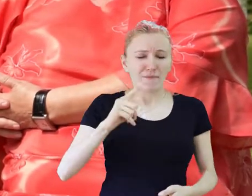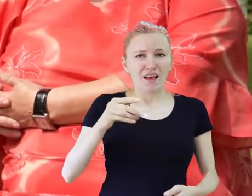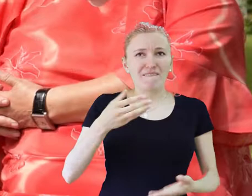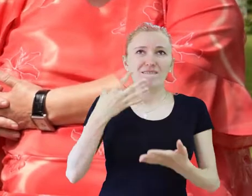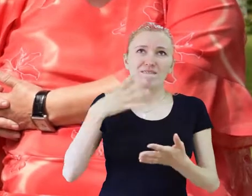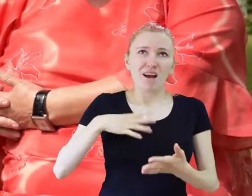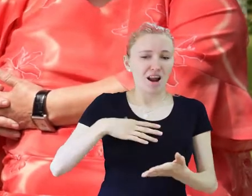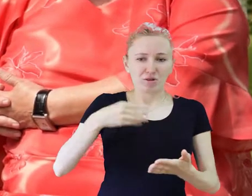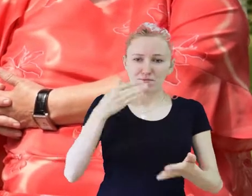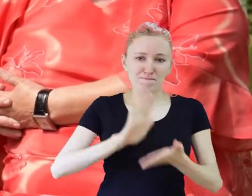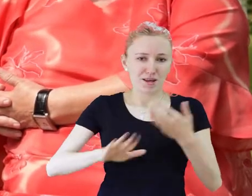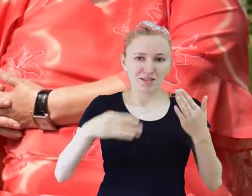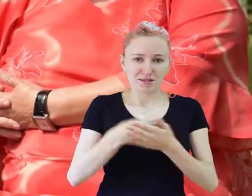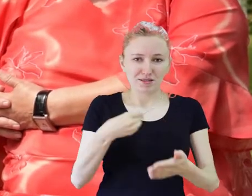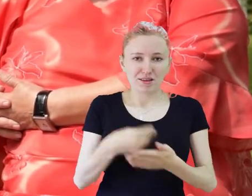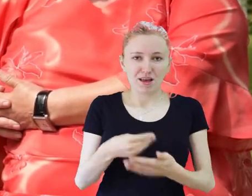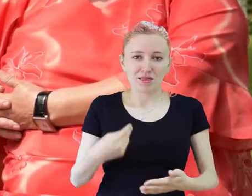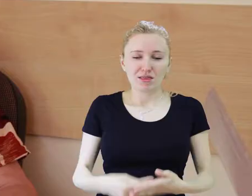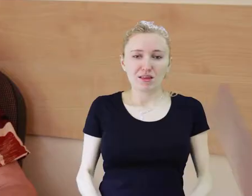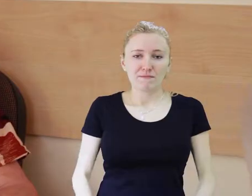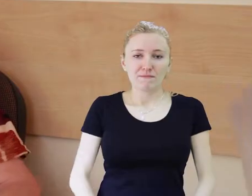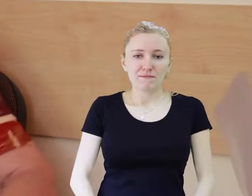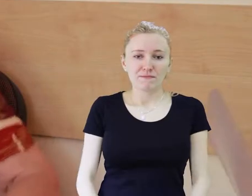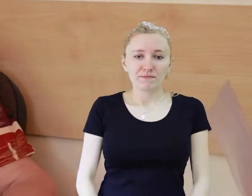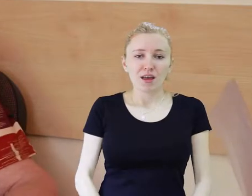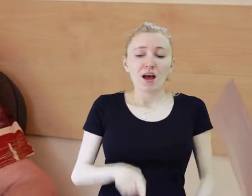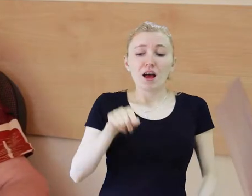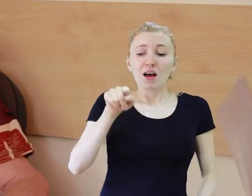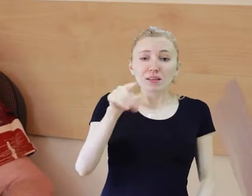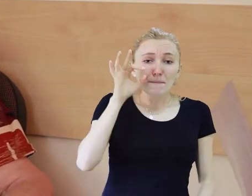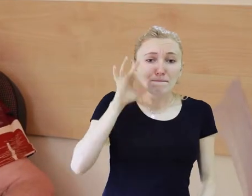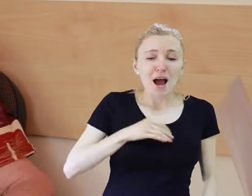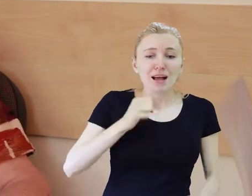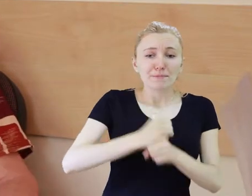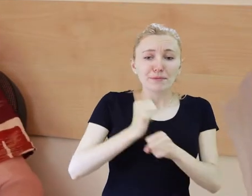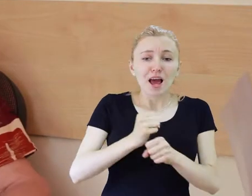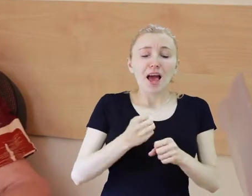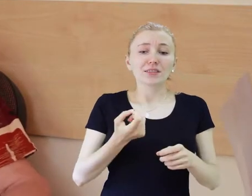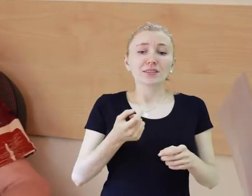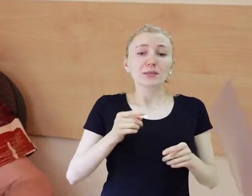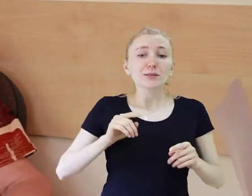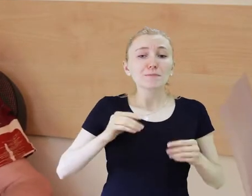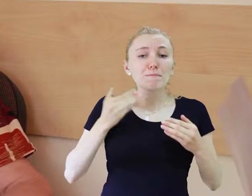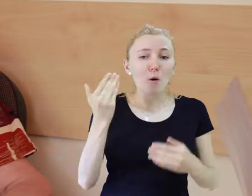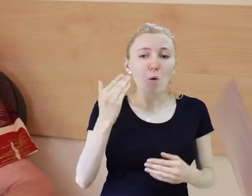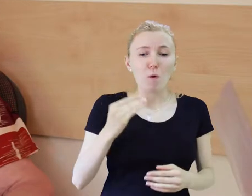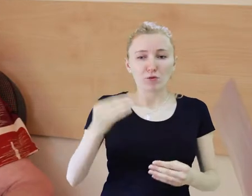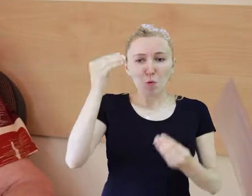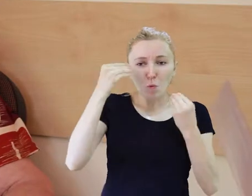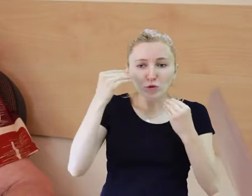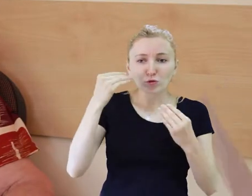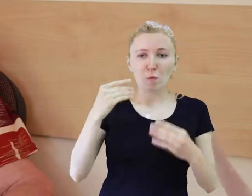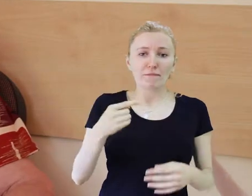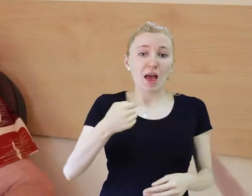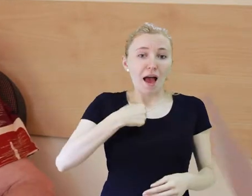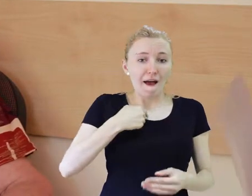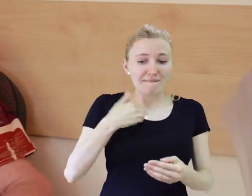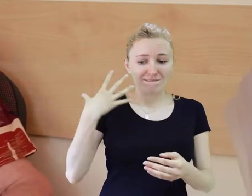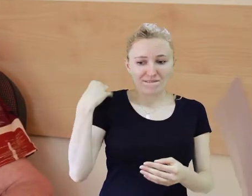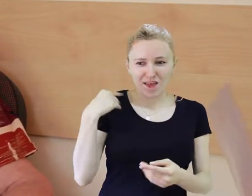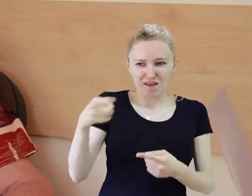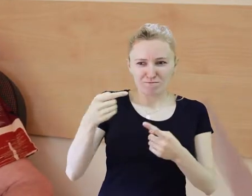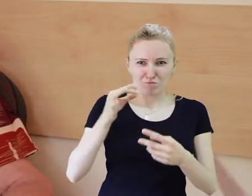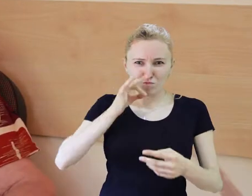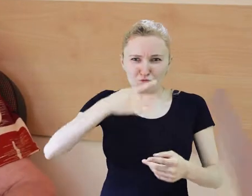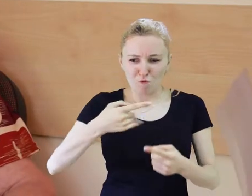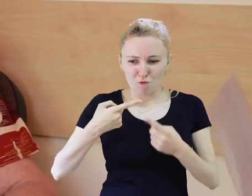pomoc była... No oceniona dosłownie. Ja pamiętam, że w zasadzie roboty społecznej do mnie Pani nauczyła. Mimo, Pani o